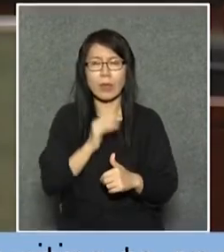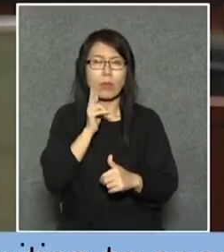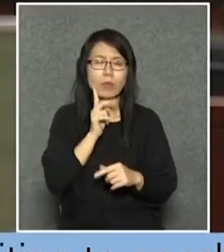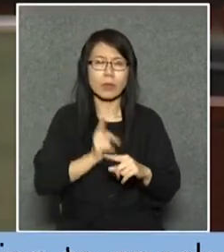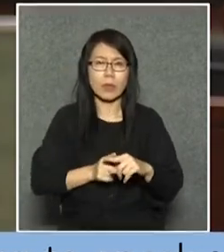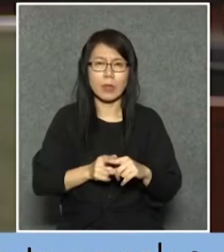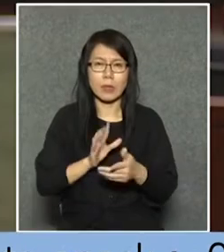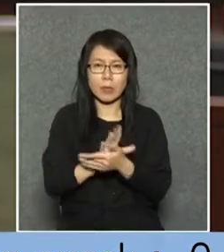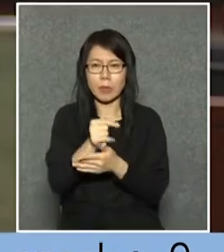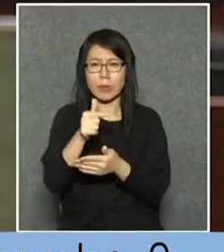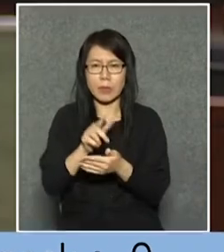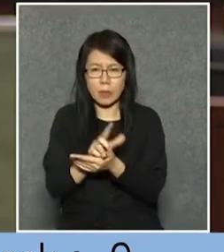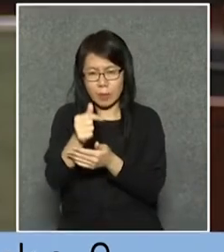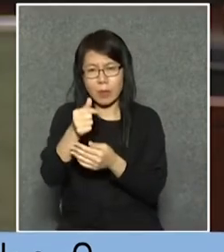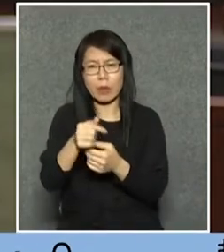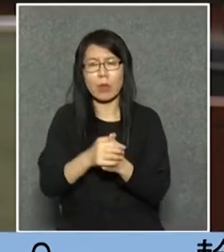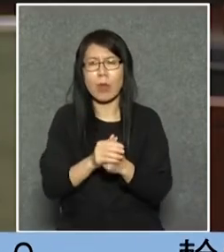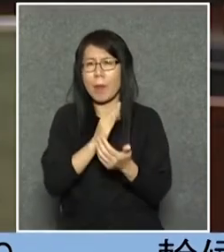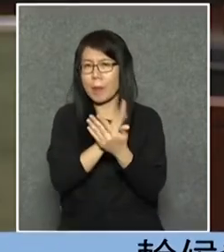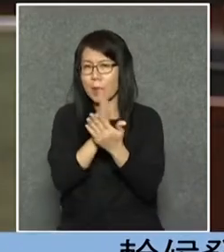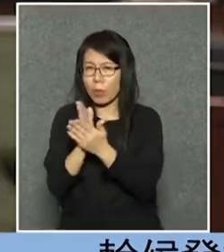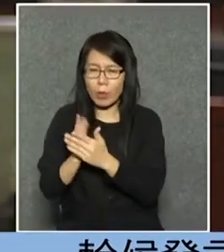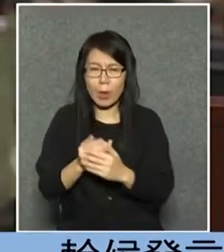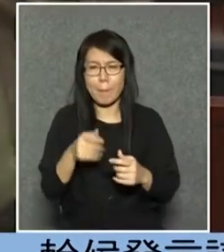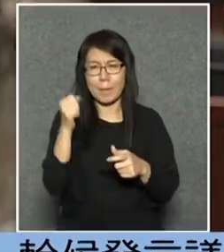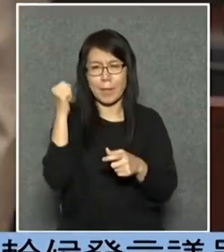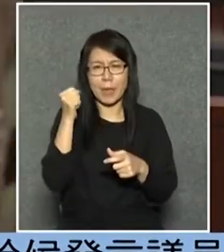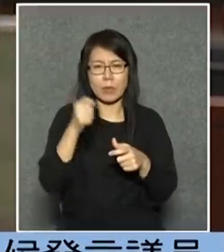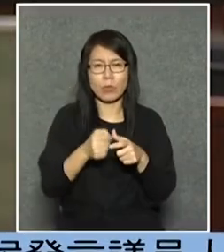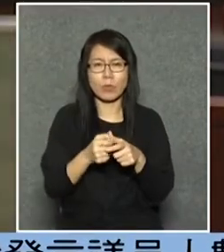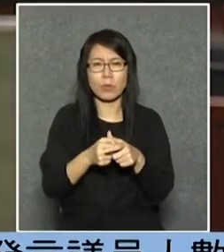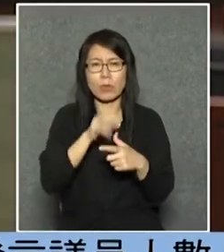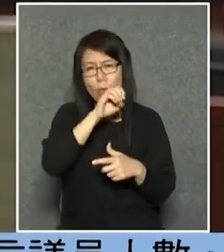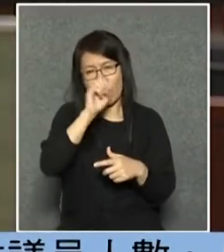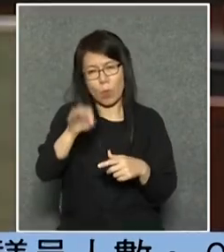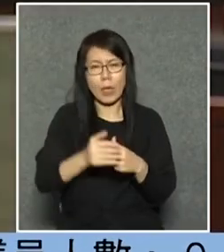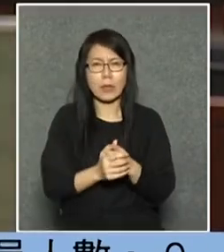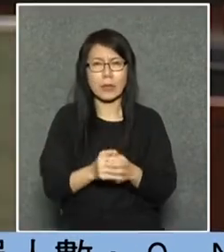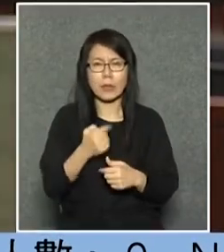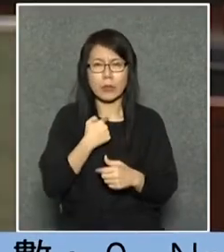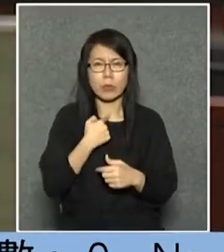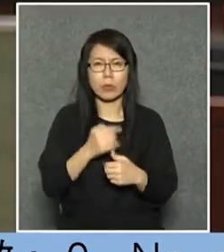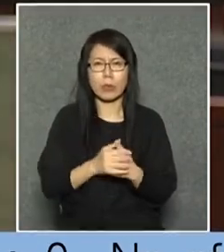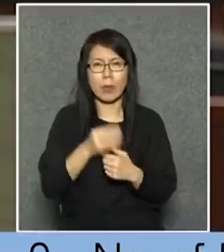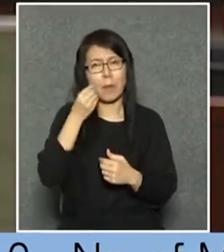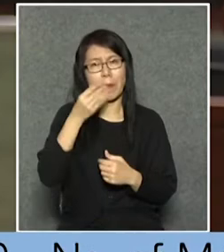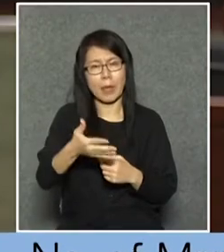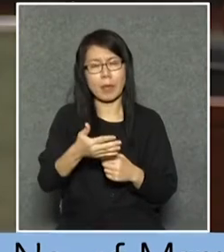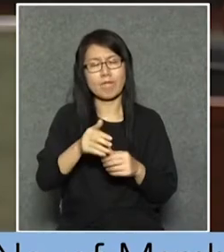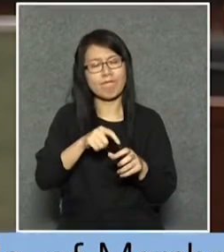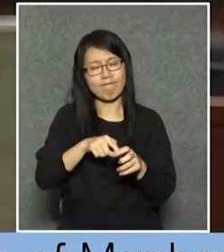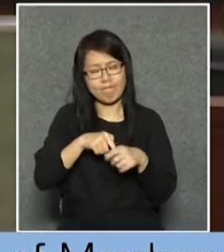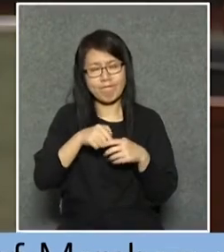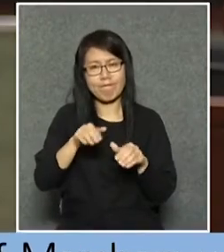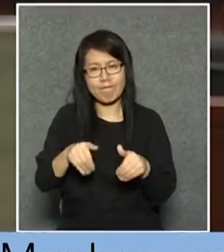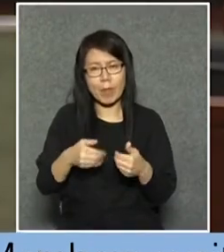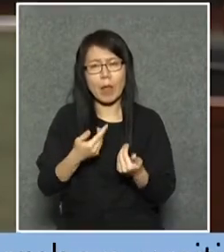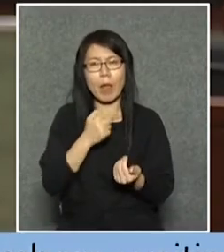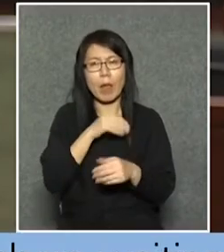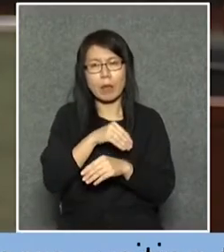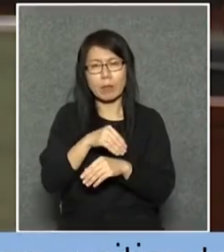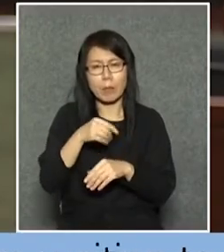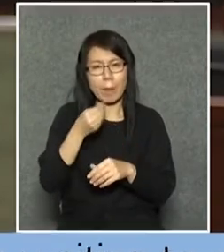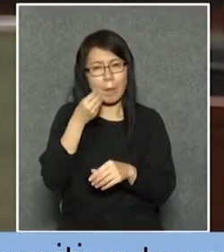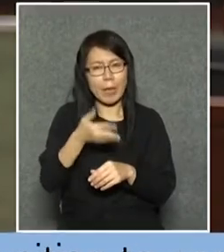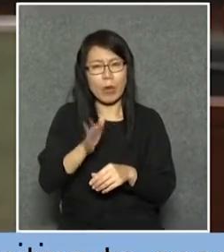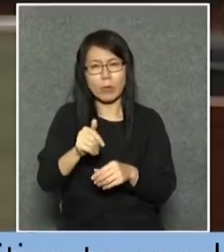十年十年去跟不同的巴士公司說喂我們給個准許利潤來談如果你不做